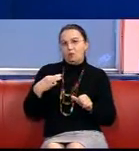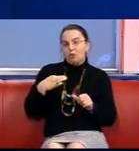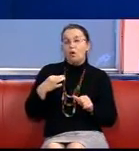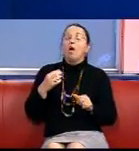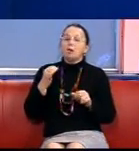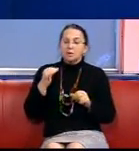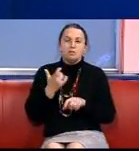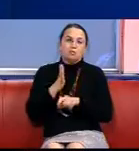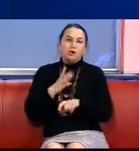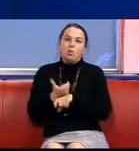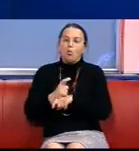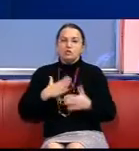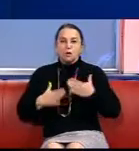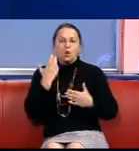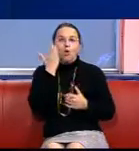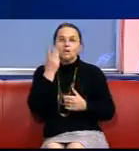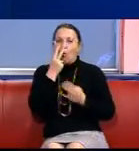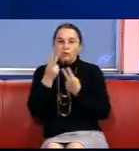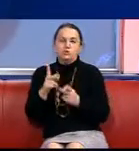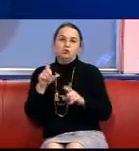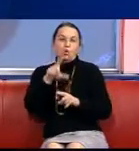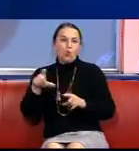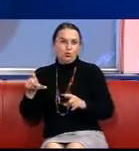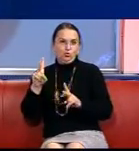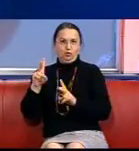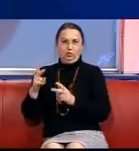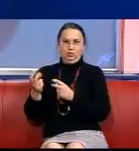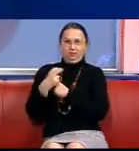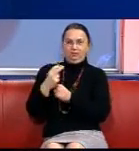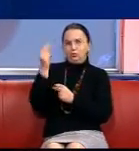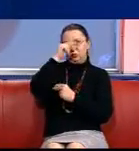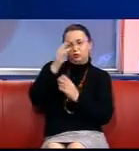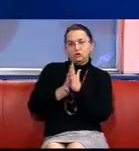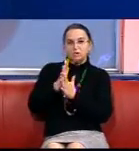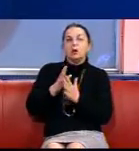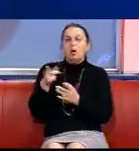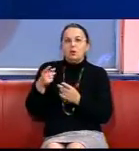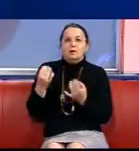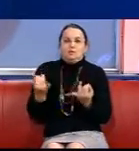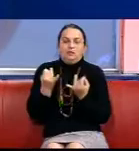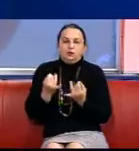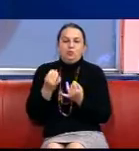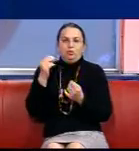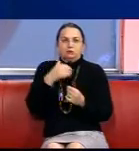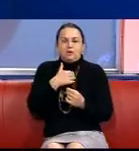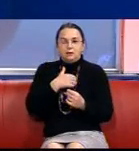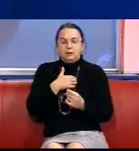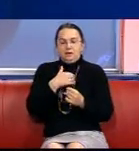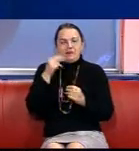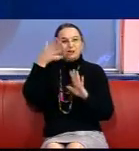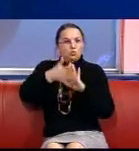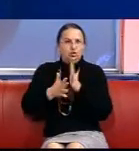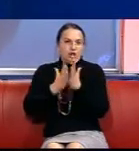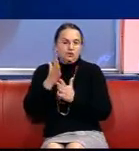коли люди почувствували заінтересованість Включились в процес обучення І вже на нашій презентації, яка состоялась в малому